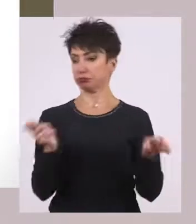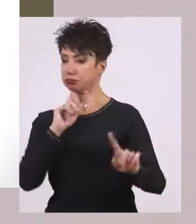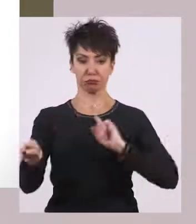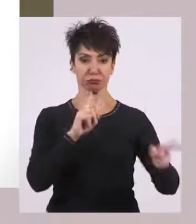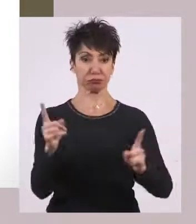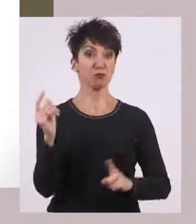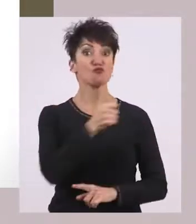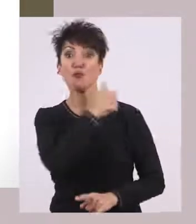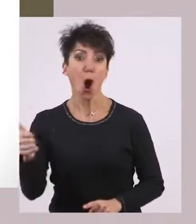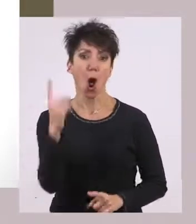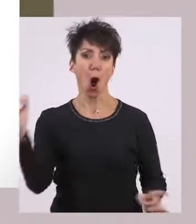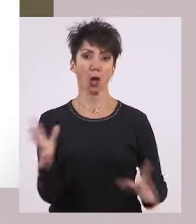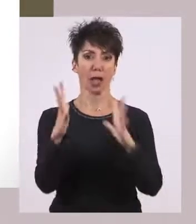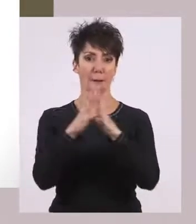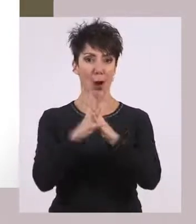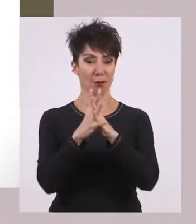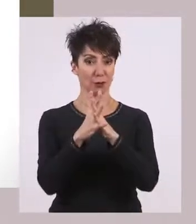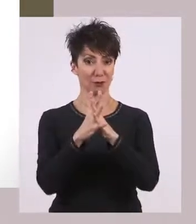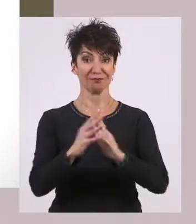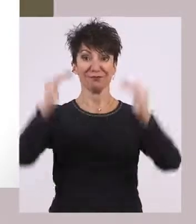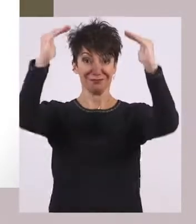ασκούσαν οι πέντε έφοροι.